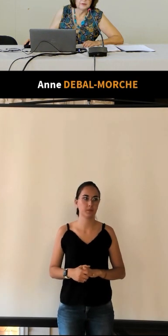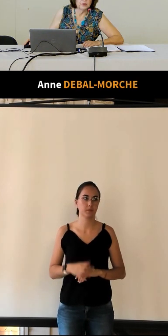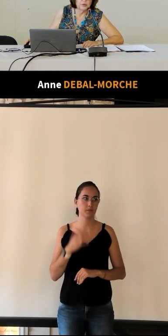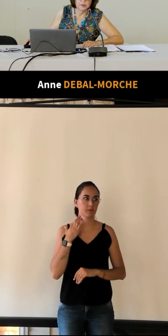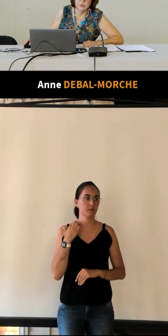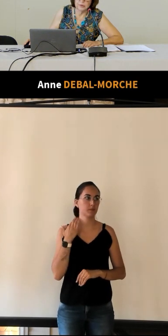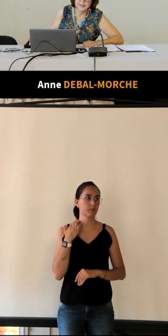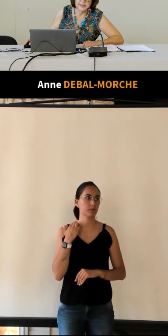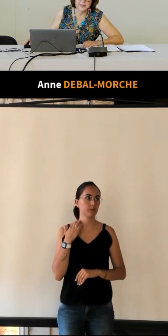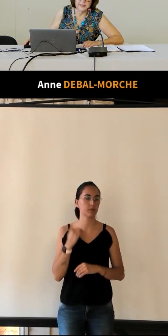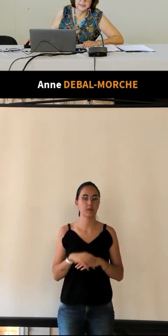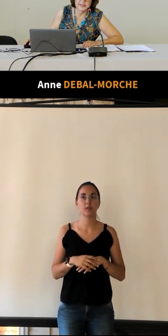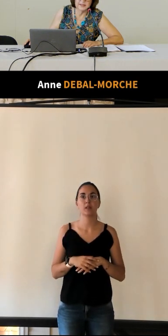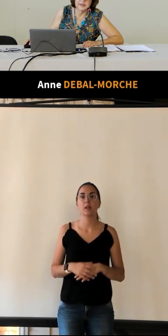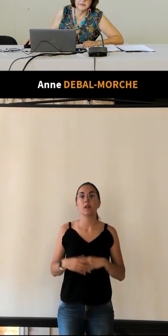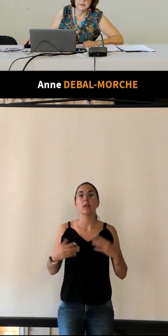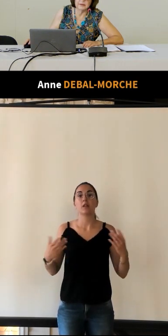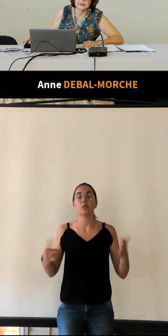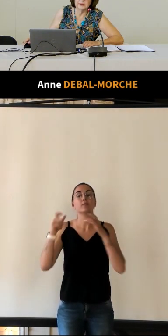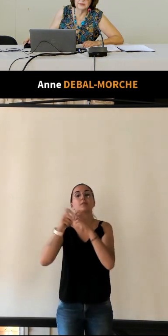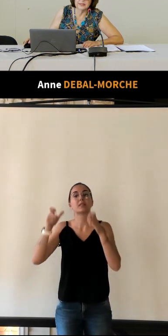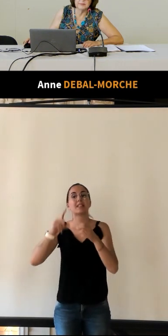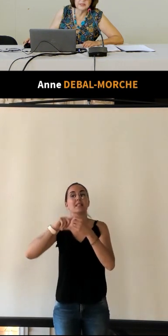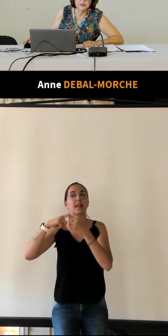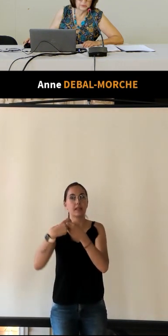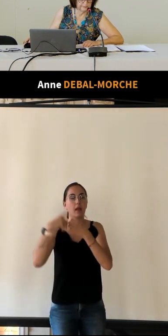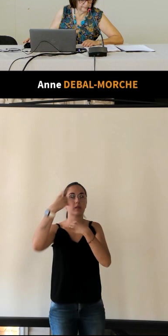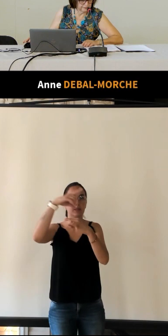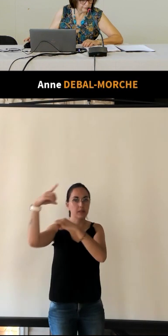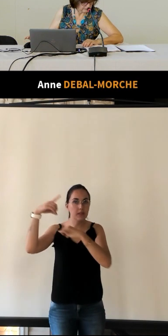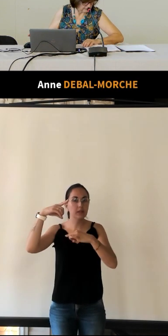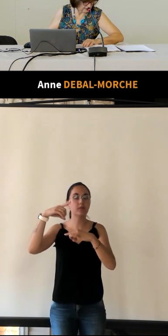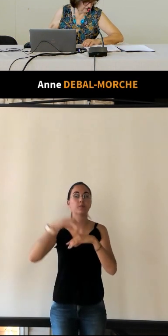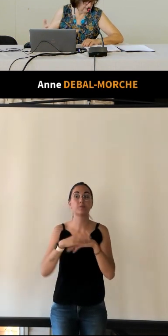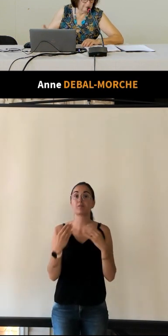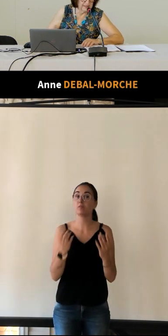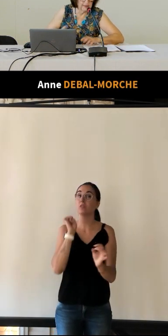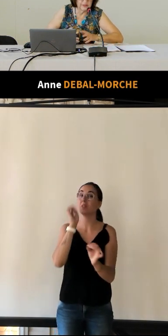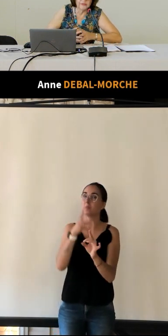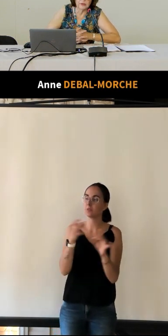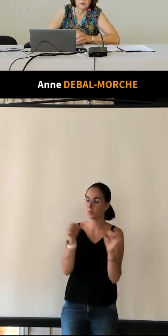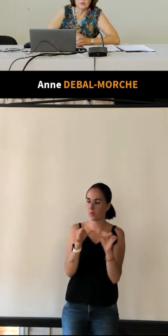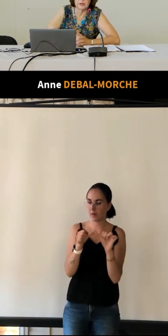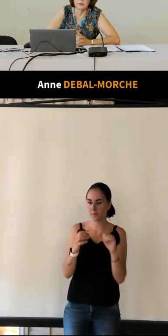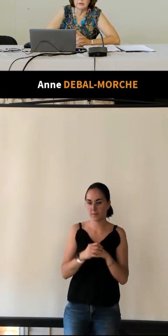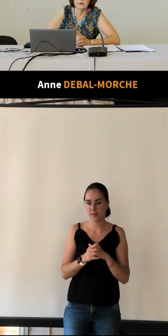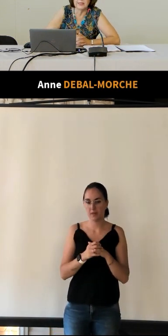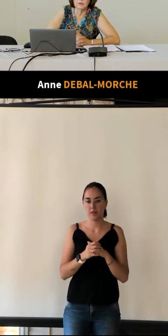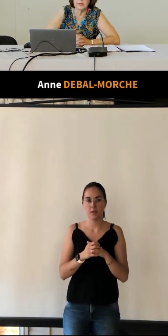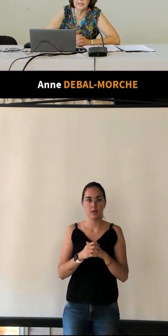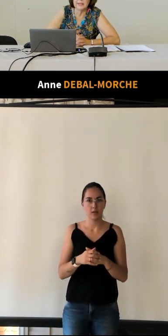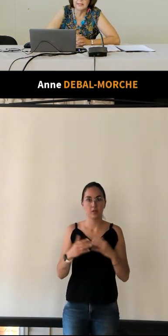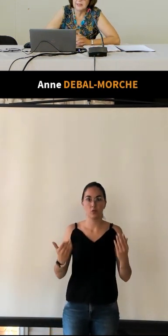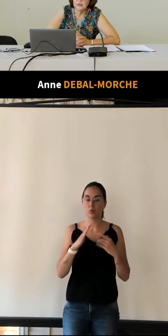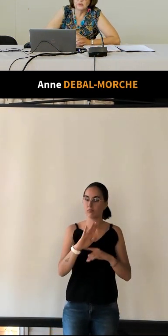donc le le syndicat d'initiative dans ses missions mettait en avant donc les